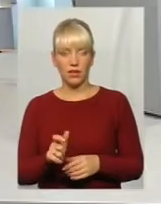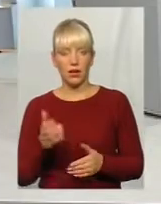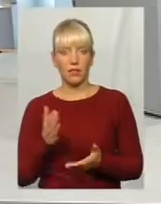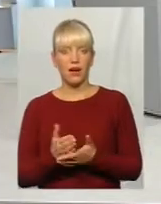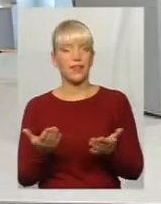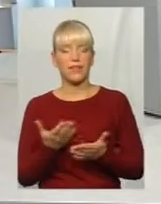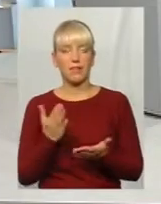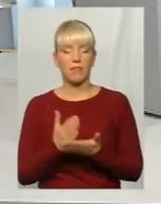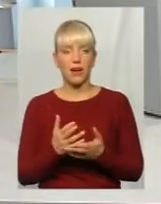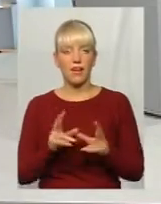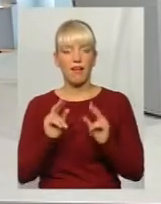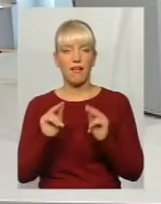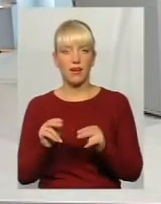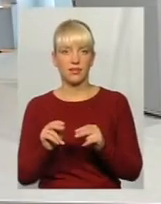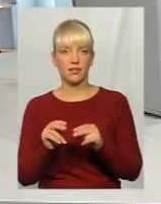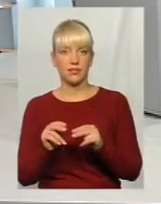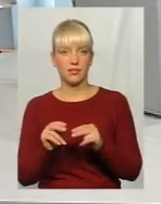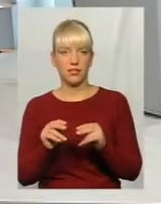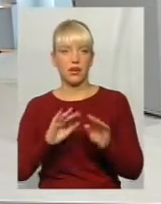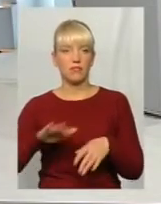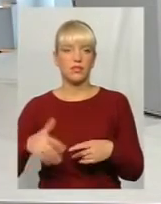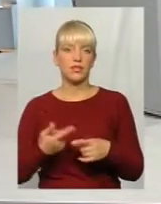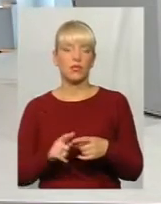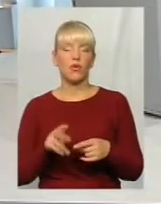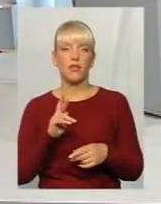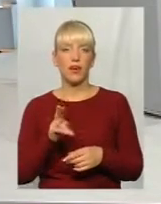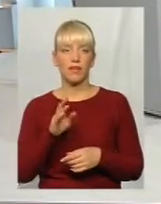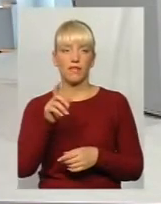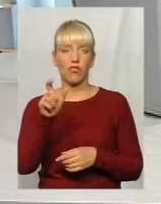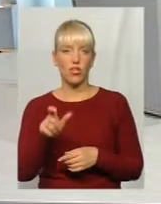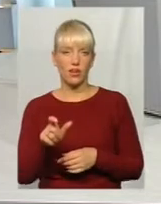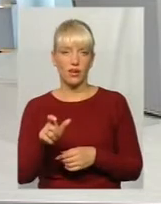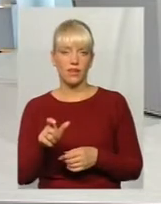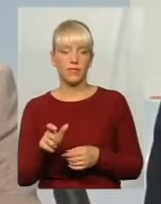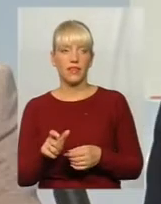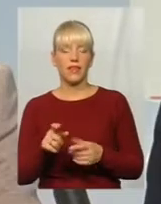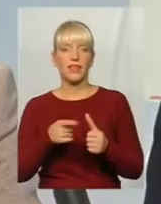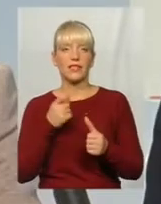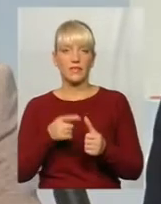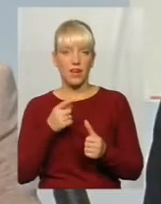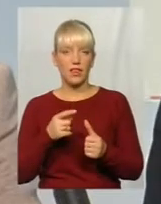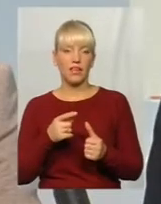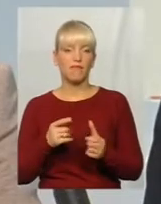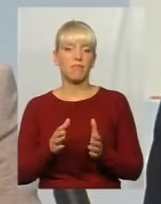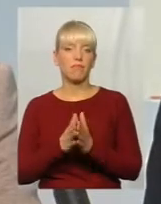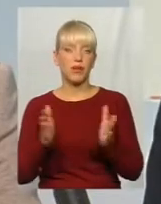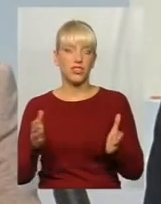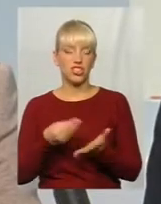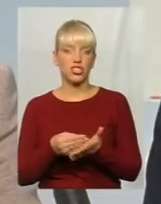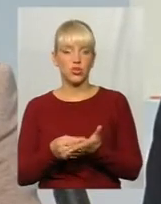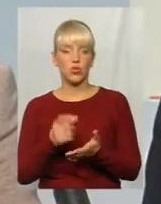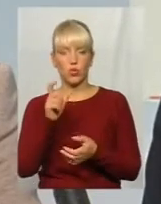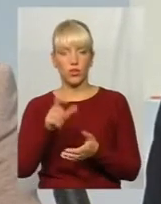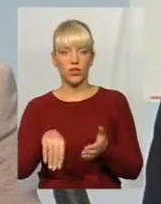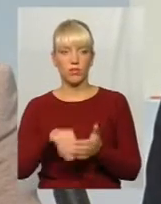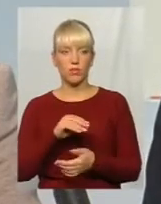які гарантії має, що після того, як вона назвала найвищу ціну, вона все ж таки купила? Ну, в